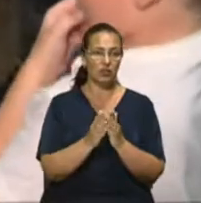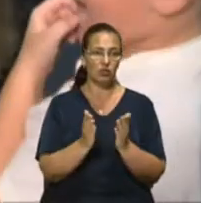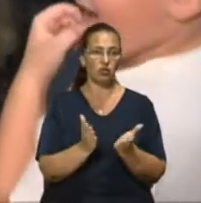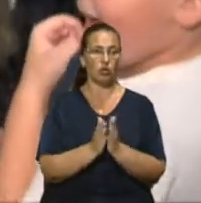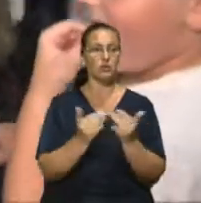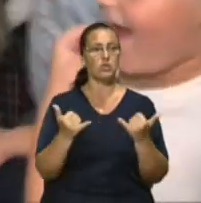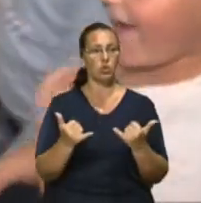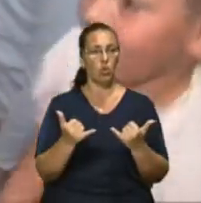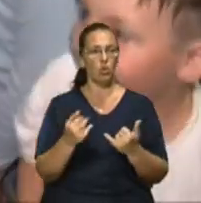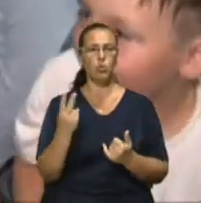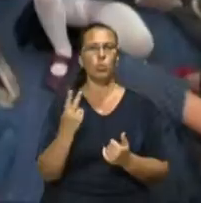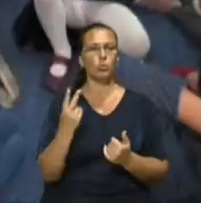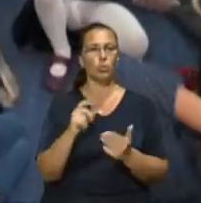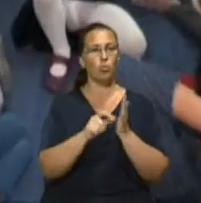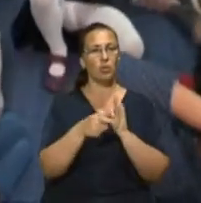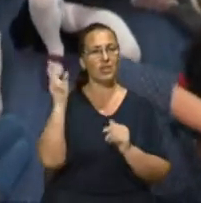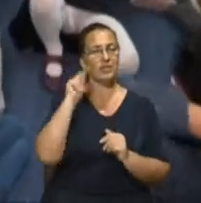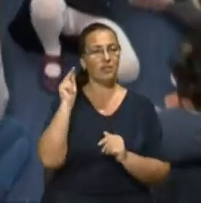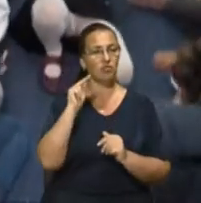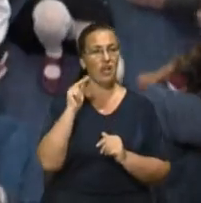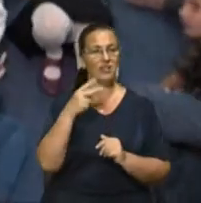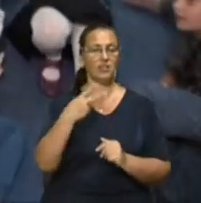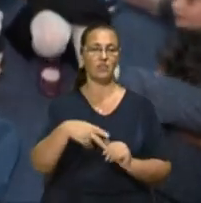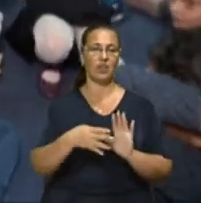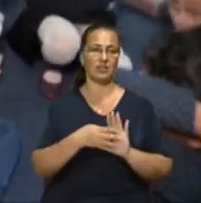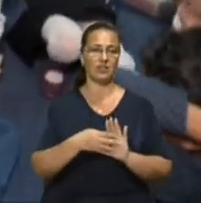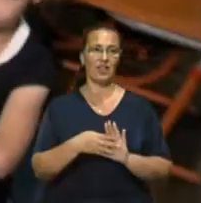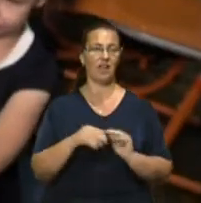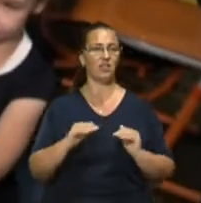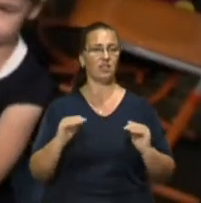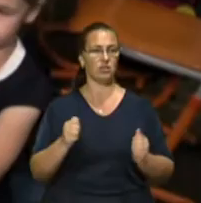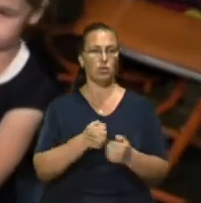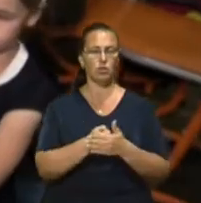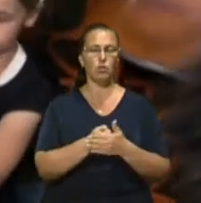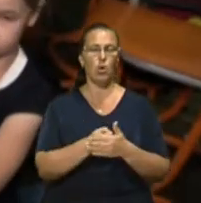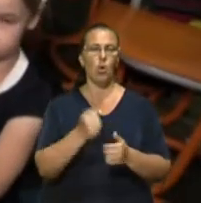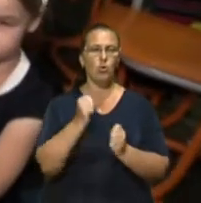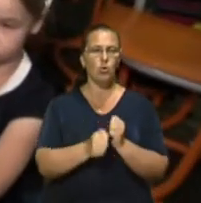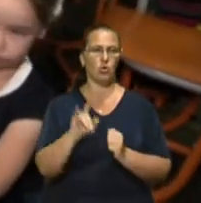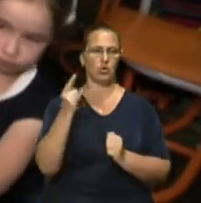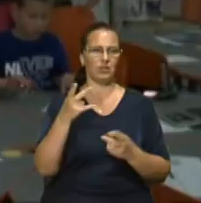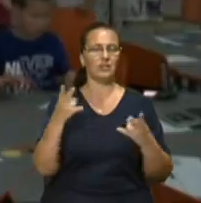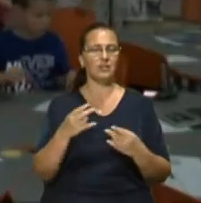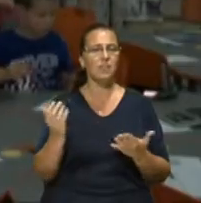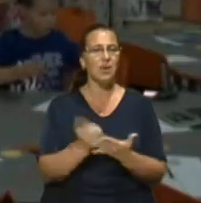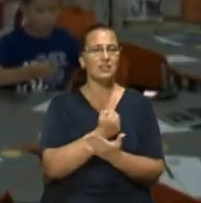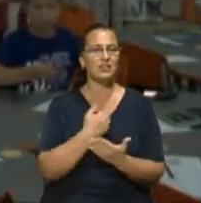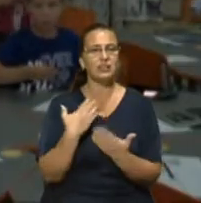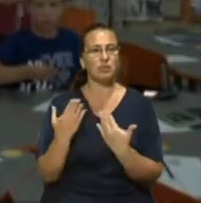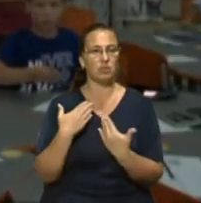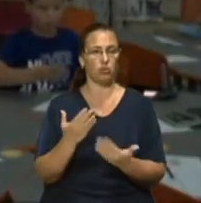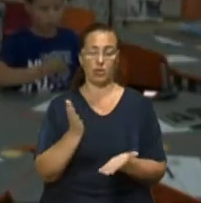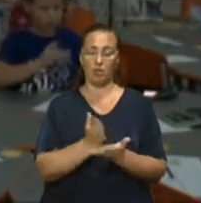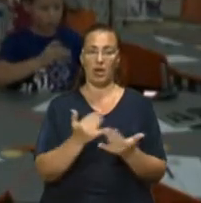Сьогодні у її другому класі навчається 29 учнів. До кожної дитини, каже вчителька, потрібно знайти підхід. Ми маємо